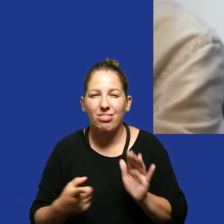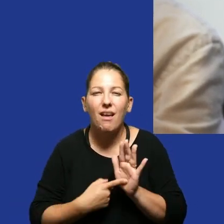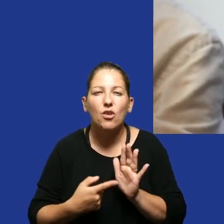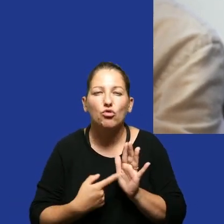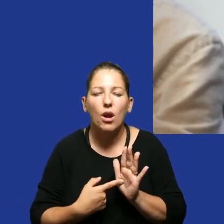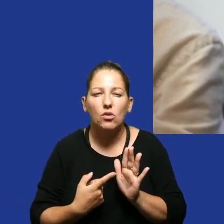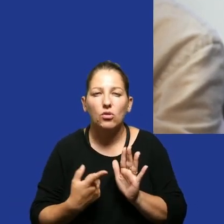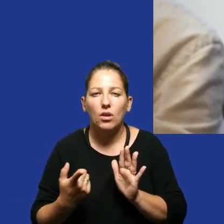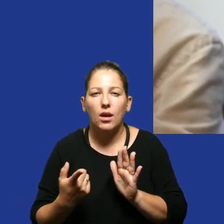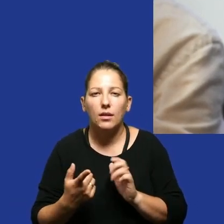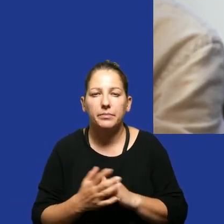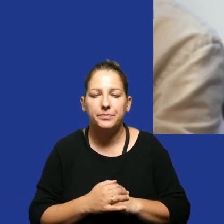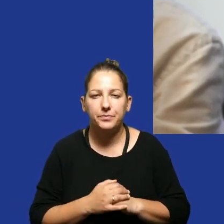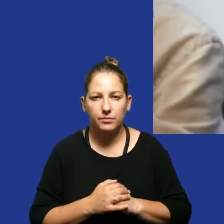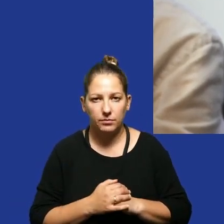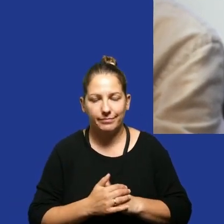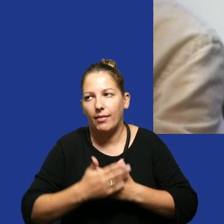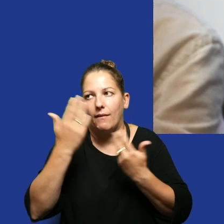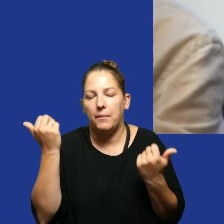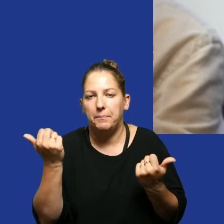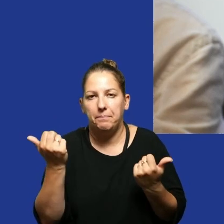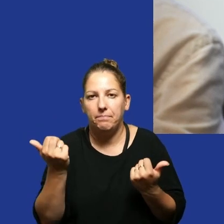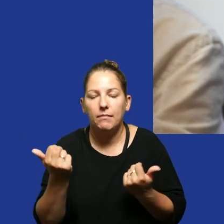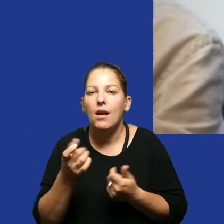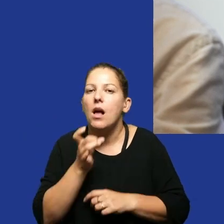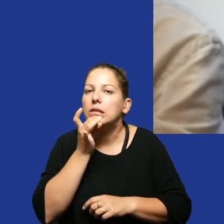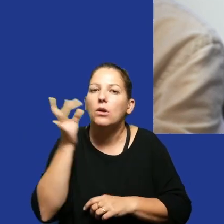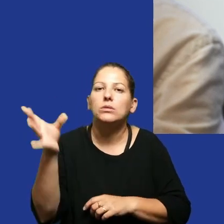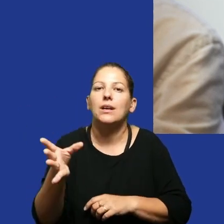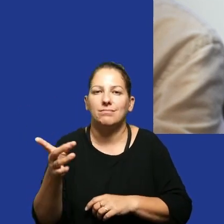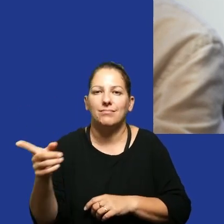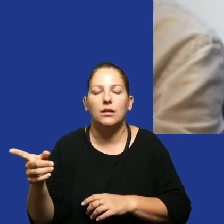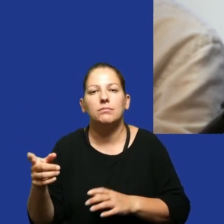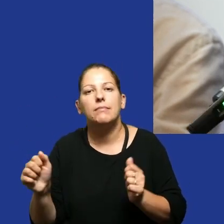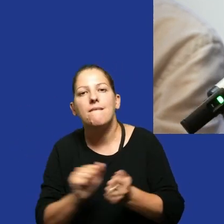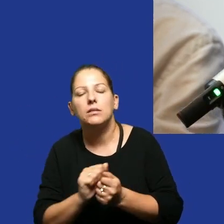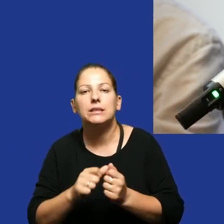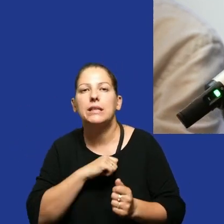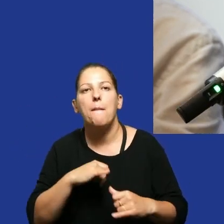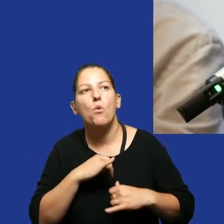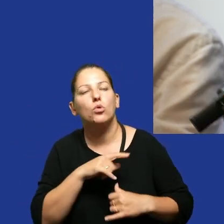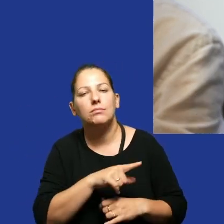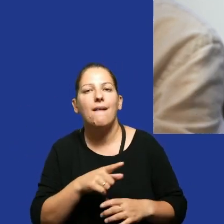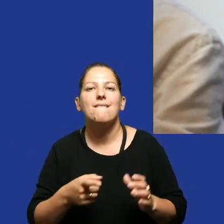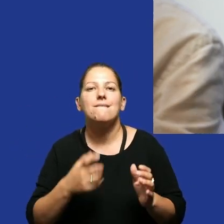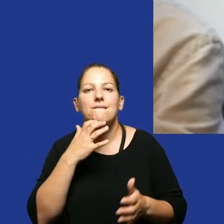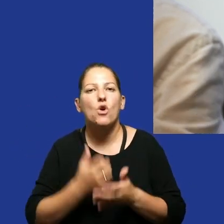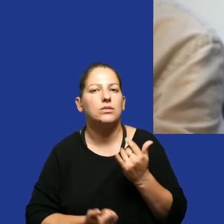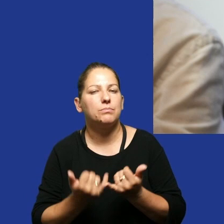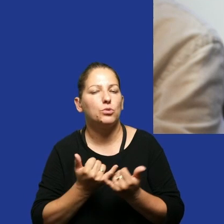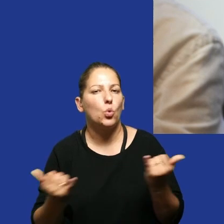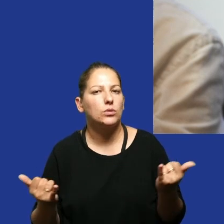oskarżeniem watchdogów przez samorząd to jest wykorzystywanie